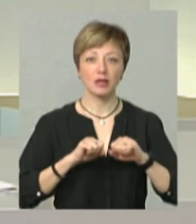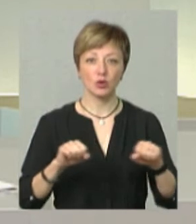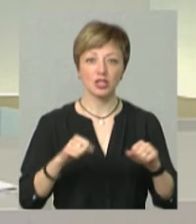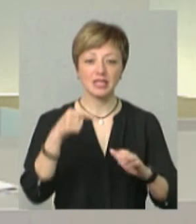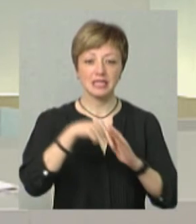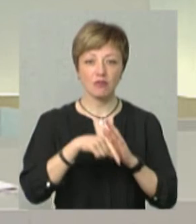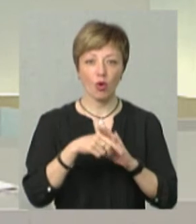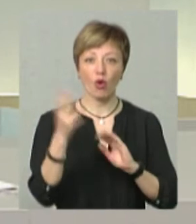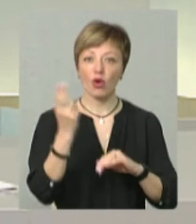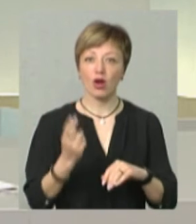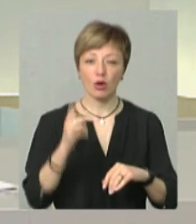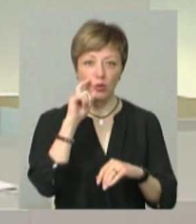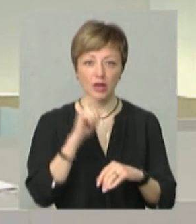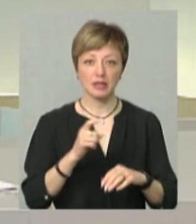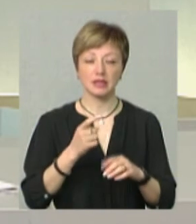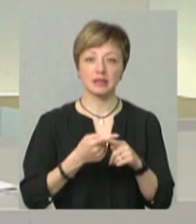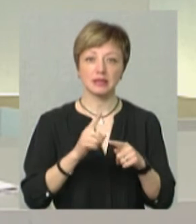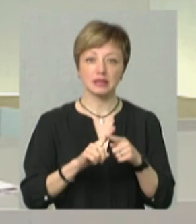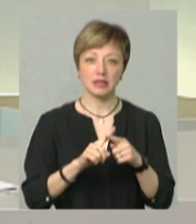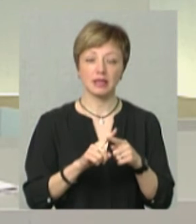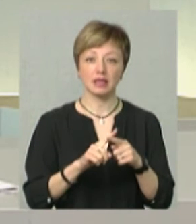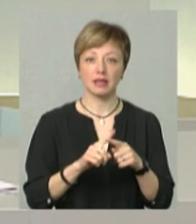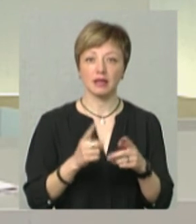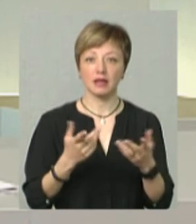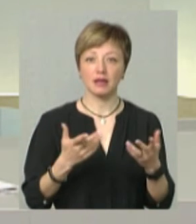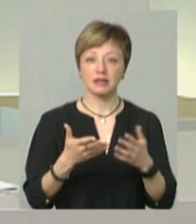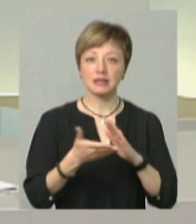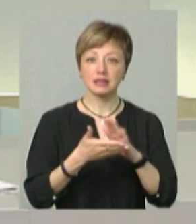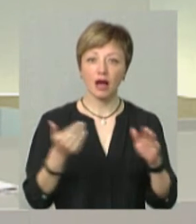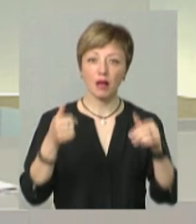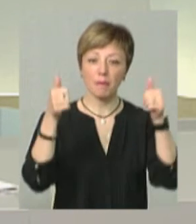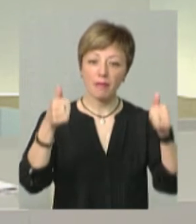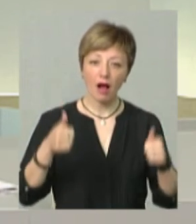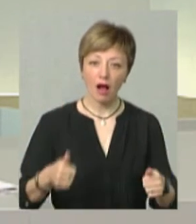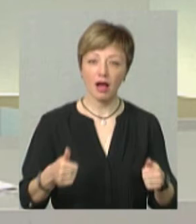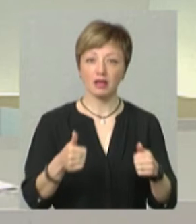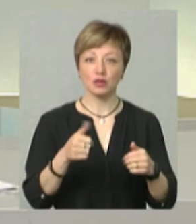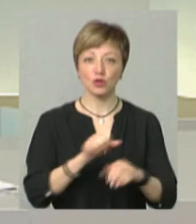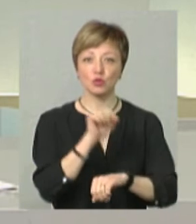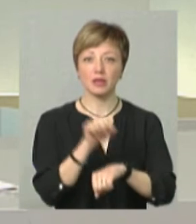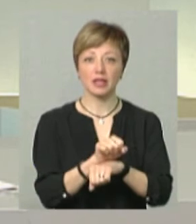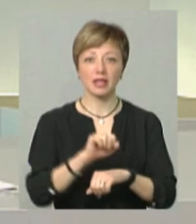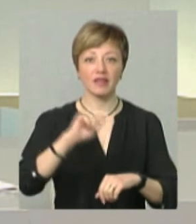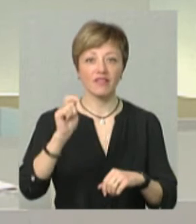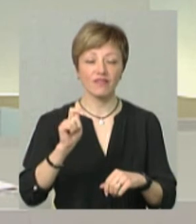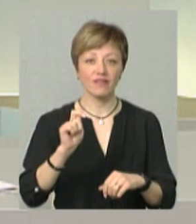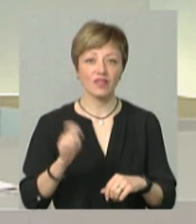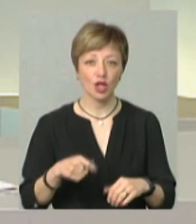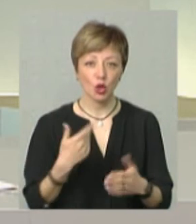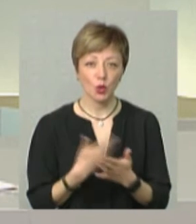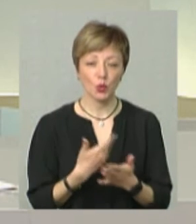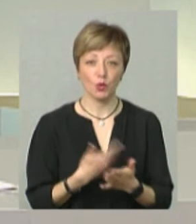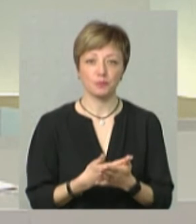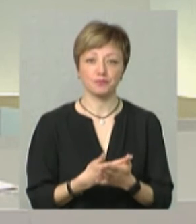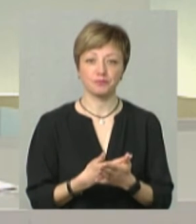символіка. Це кольори України, це символи України, це заклики, плакати, які закликають зупинити війну про